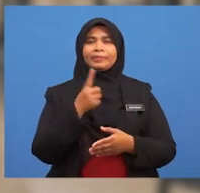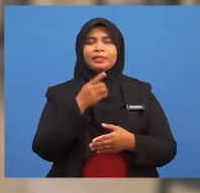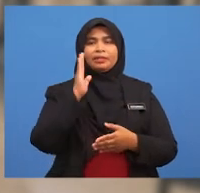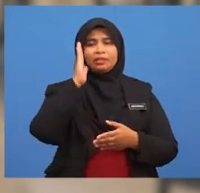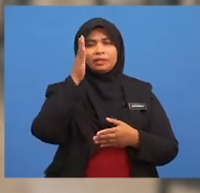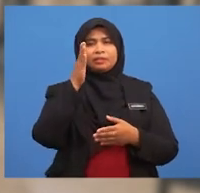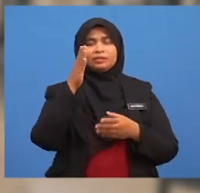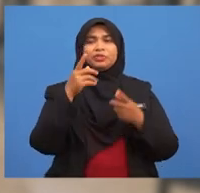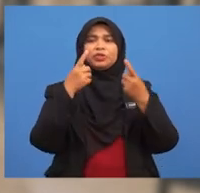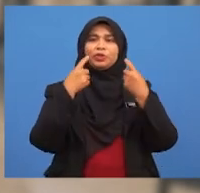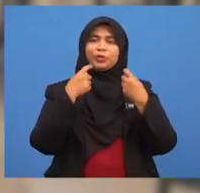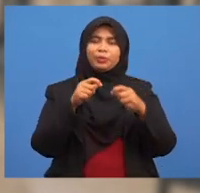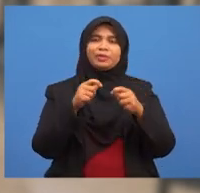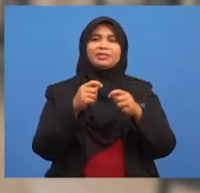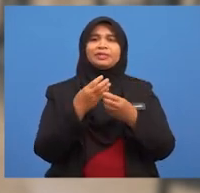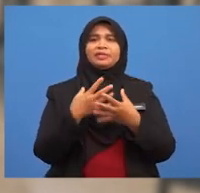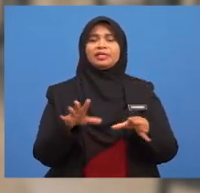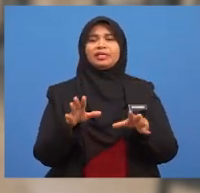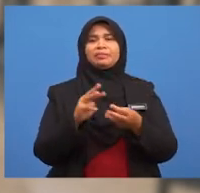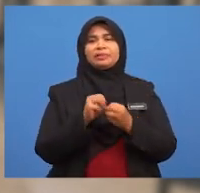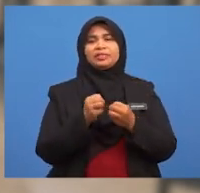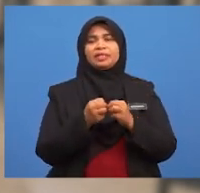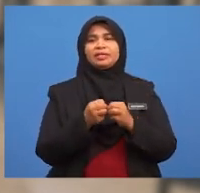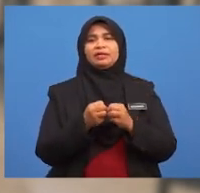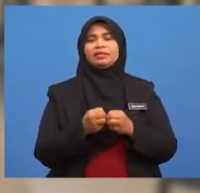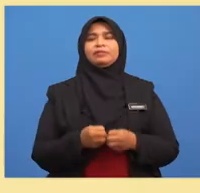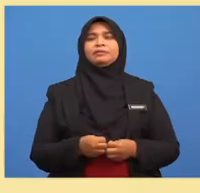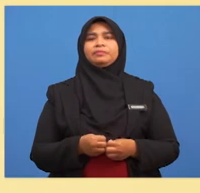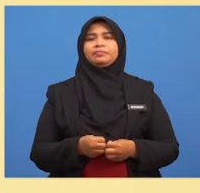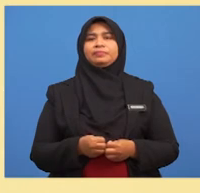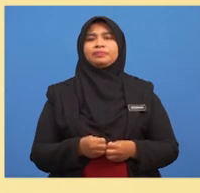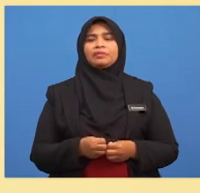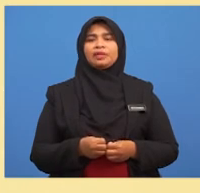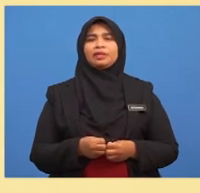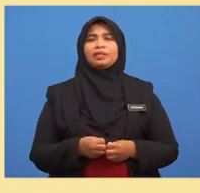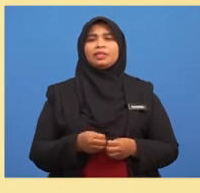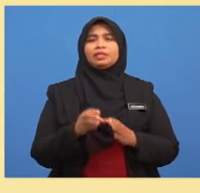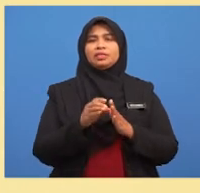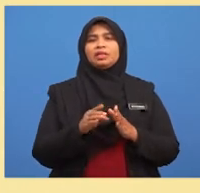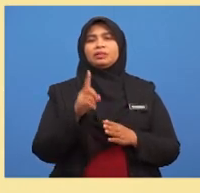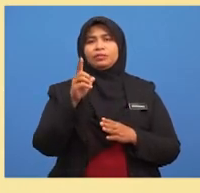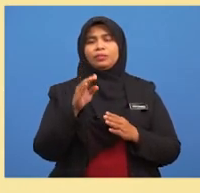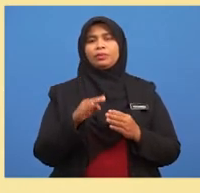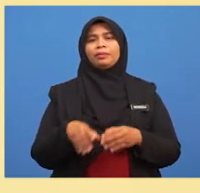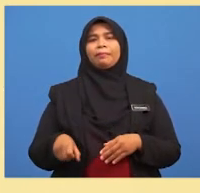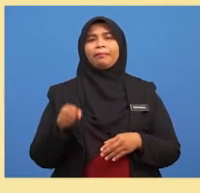cuba menyelesaikan masalah melibatkan kebarang kalian Sebuah beg mengandungi 48